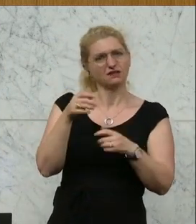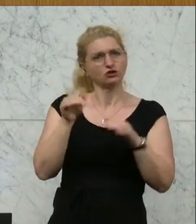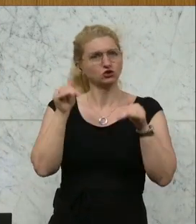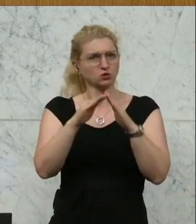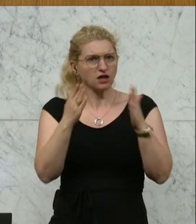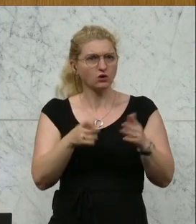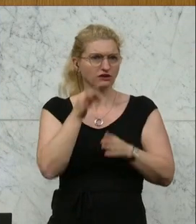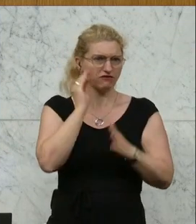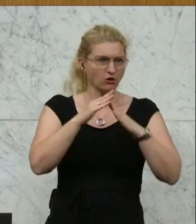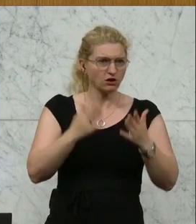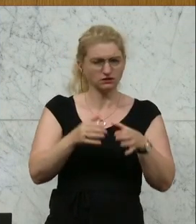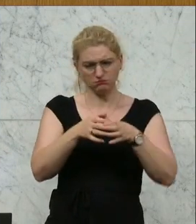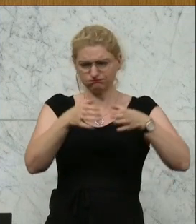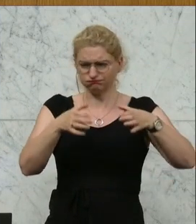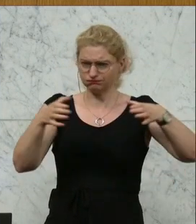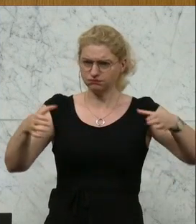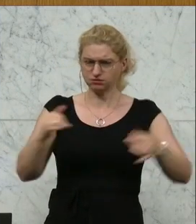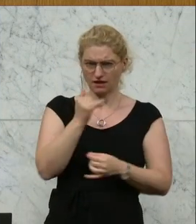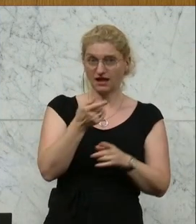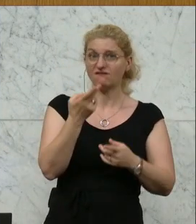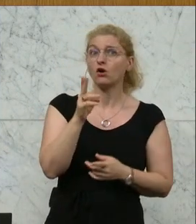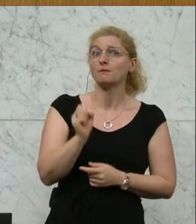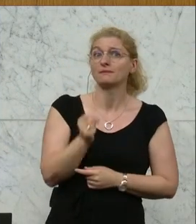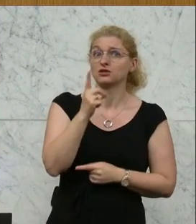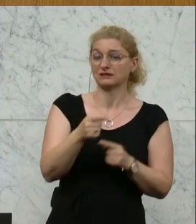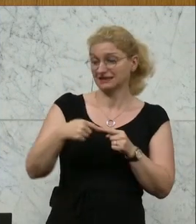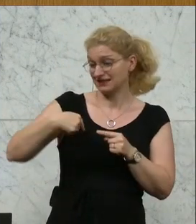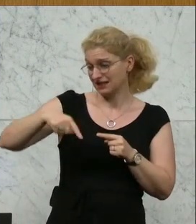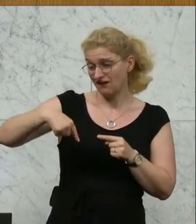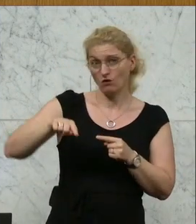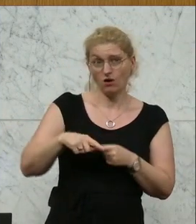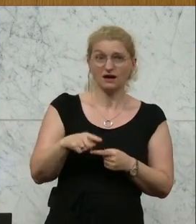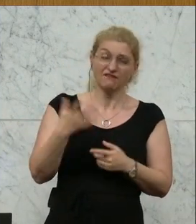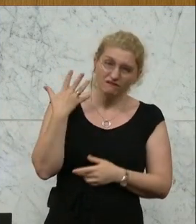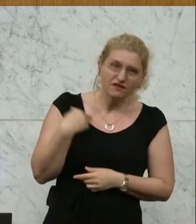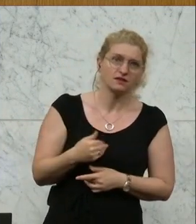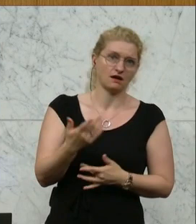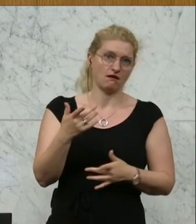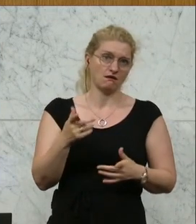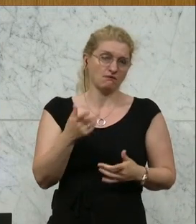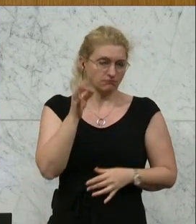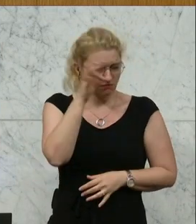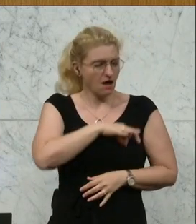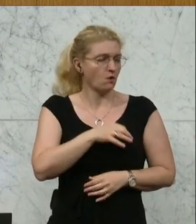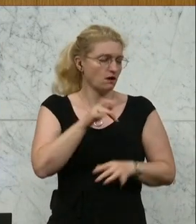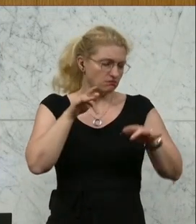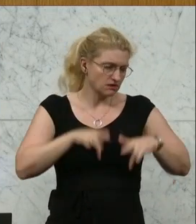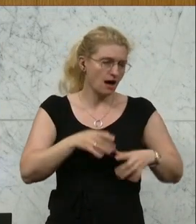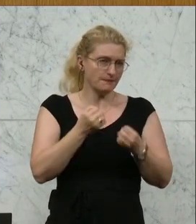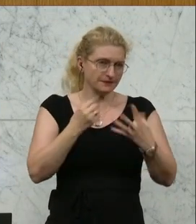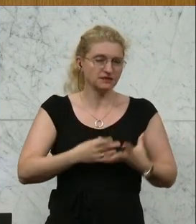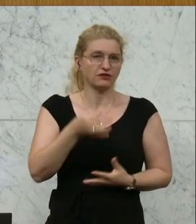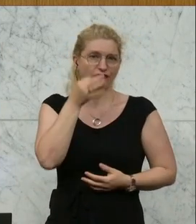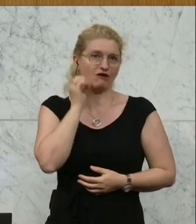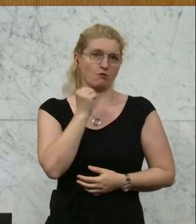Insbesondere, weil wir diese Woche erneut einen Femizid zu betrauen haben. Die autonomen